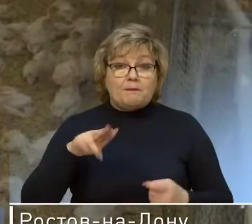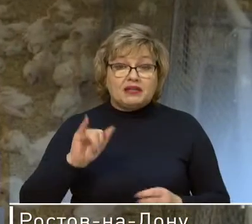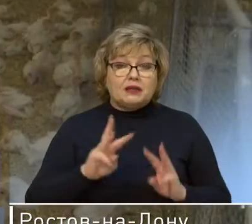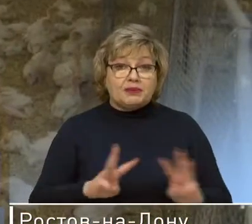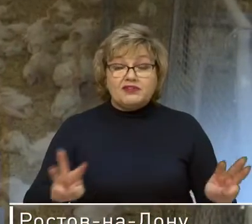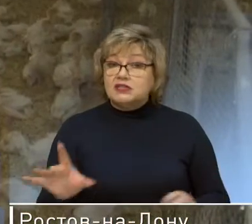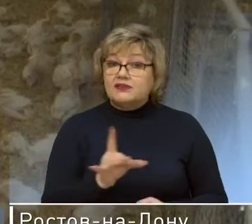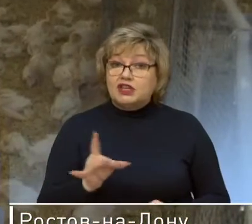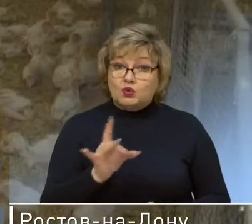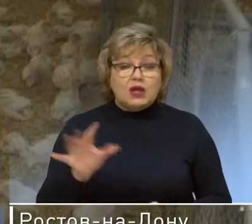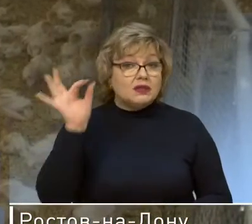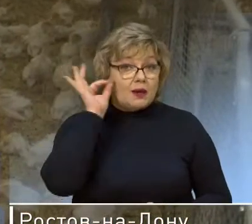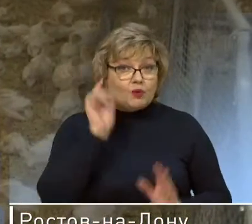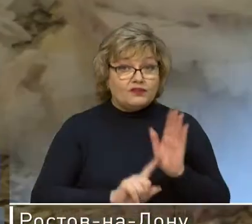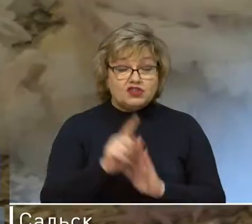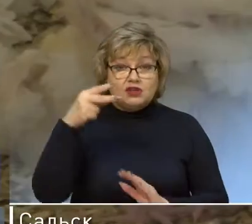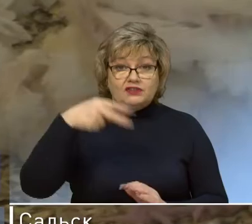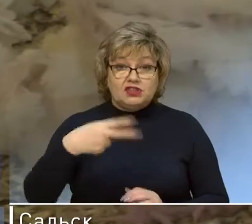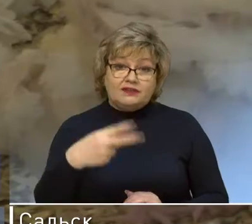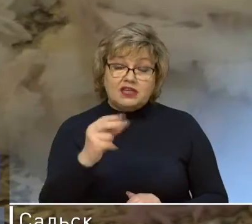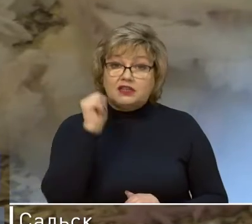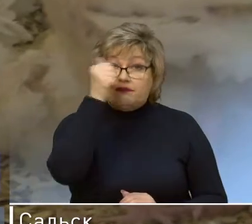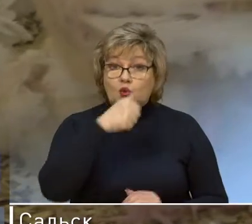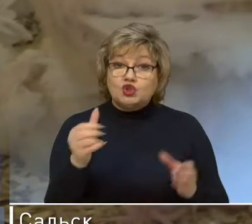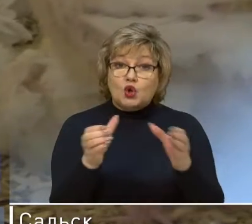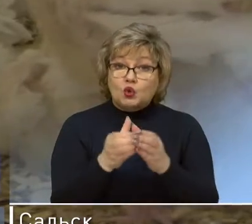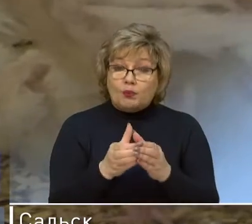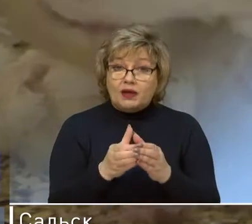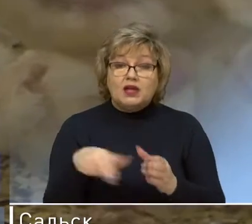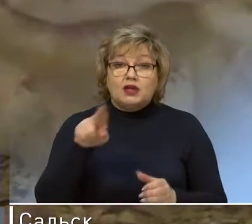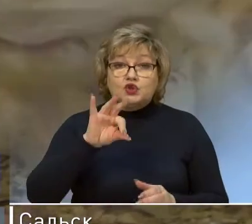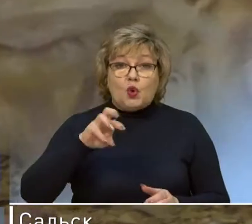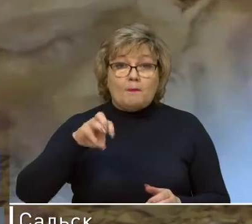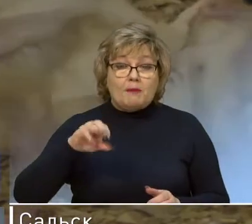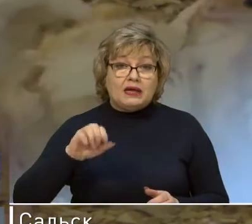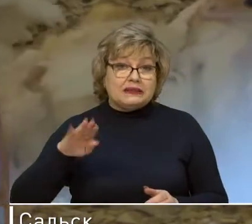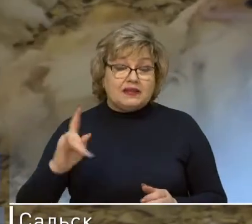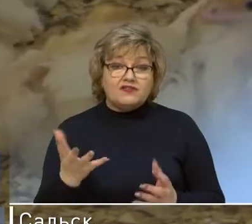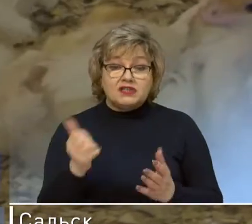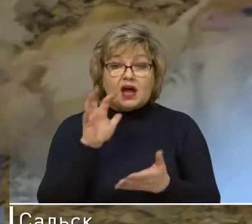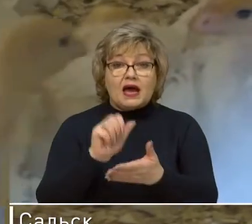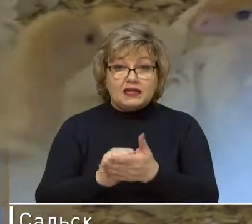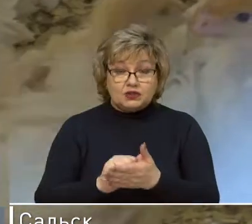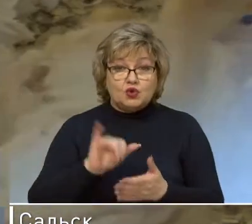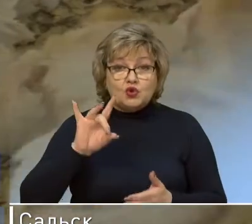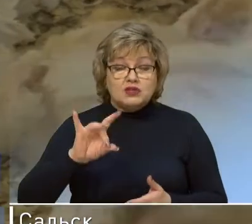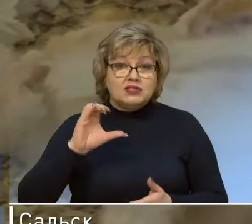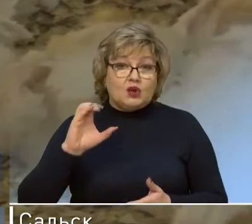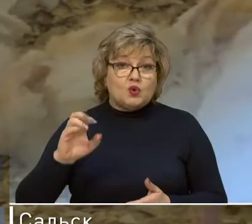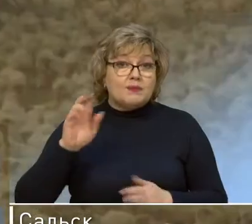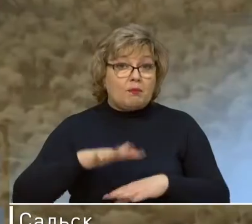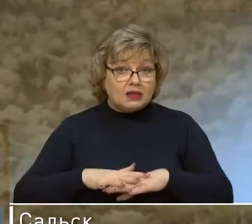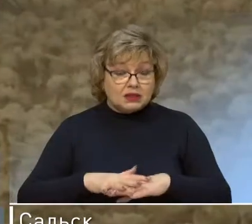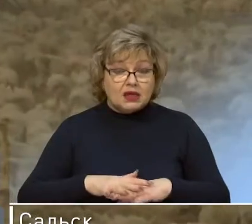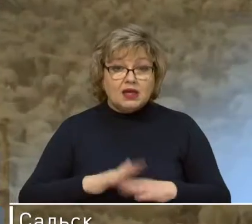правительства региона. Напомним, в начале 2020-го группа компании «Домоте» взяла в аренду у Россельхозбанка имущественный